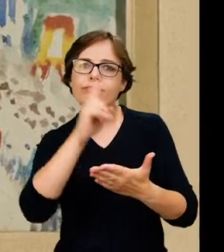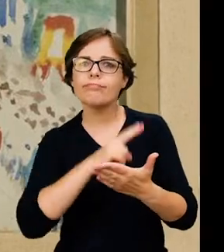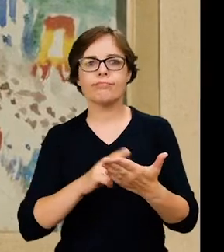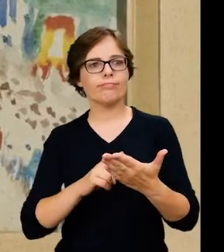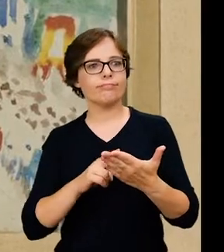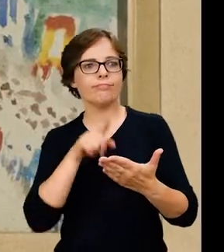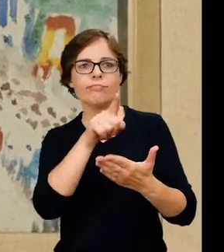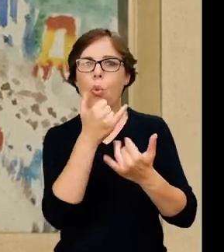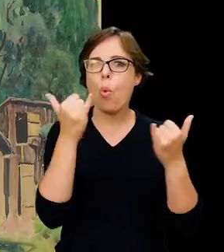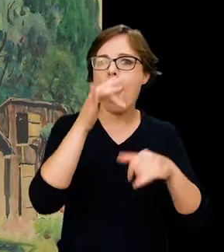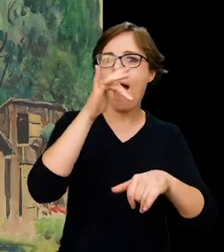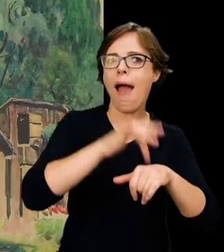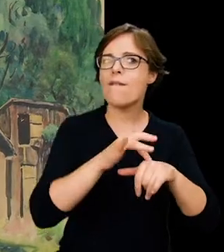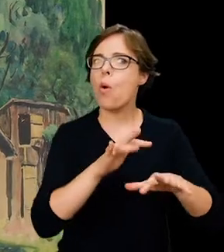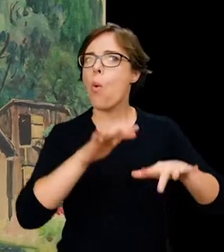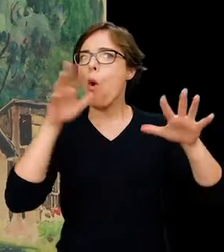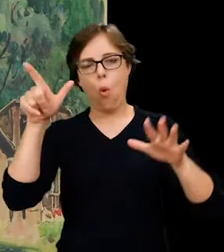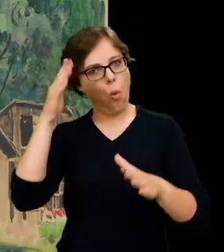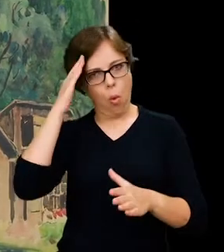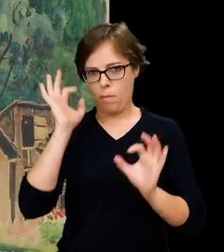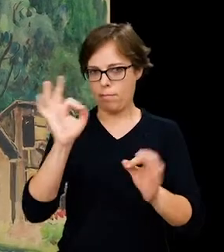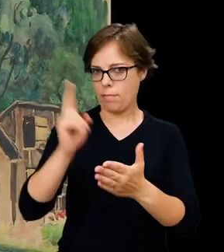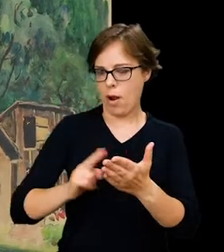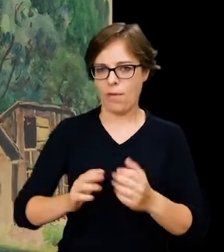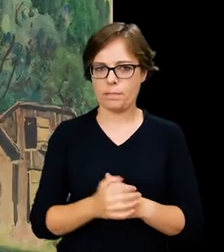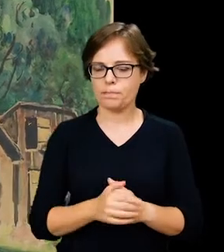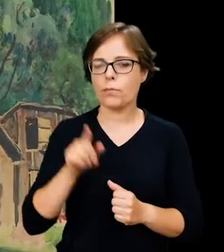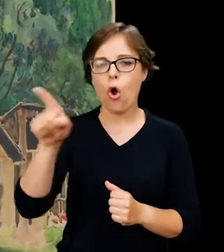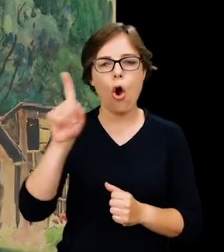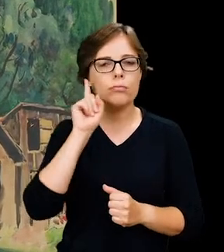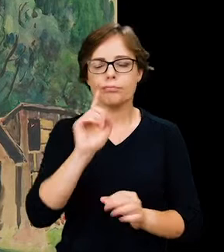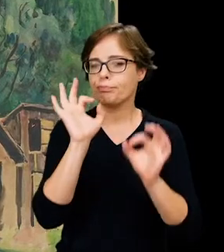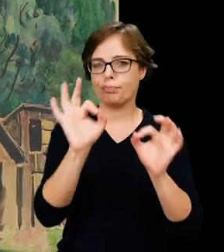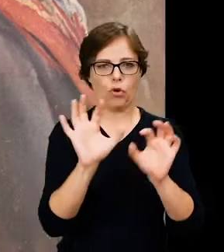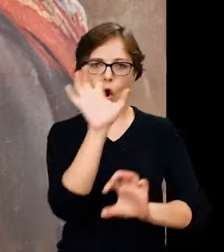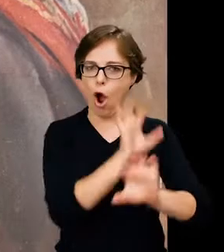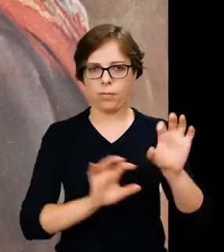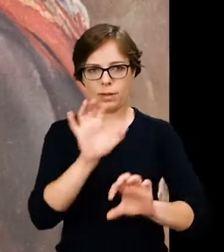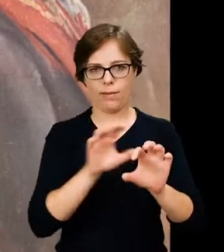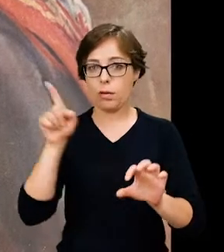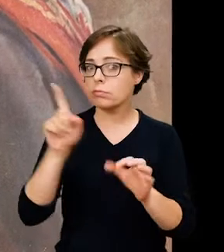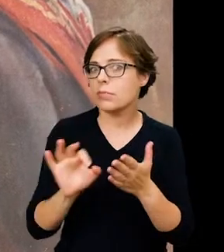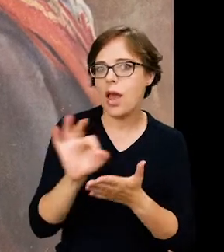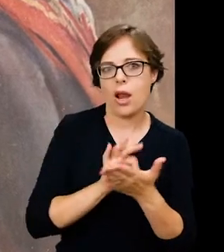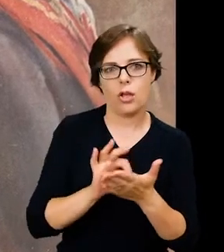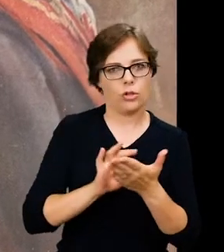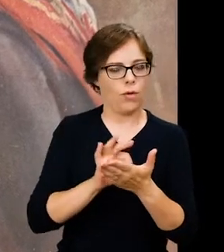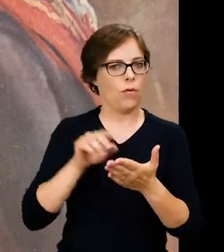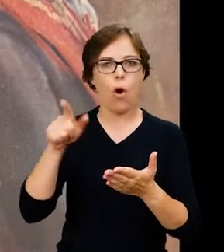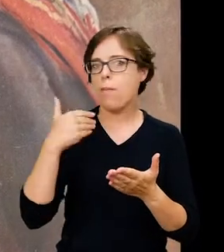ulotnych efektów efemerycznych. Był świetnym obserwatorem, rysownikiem, który